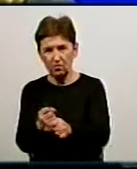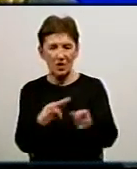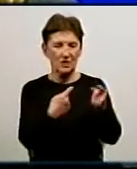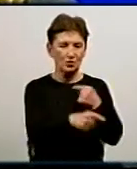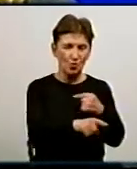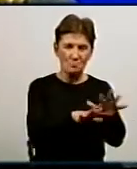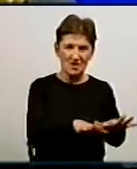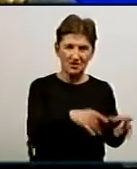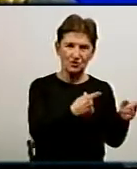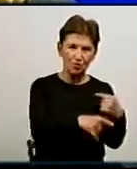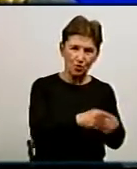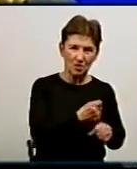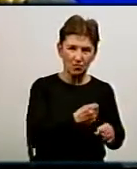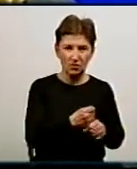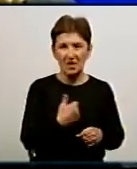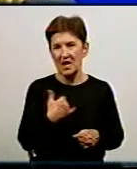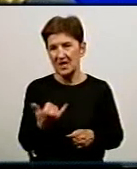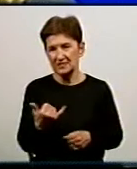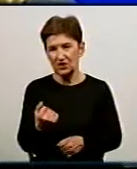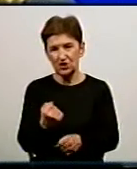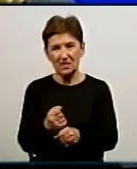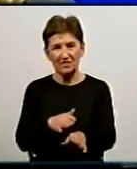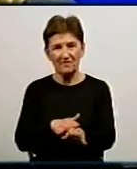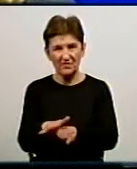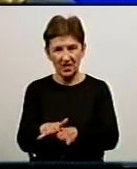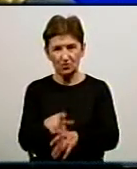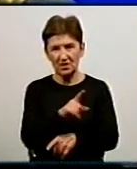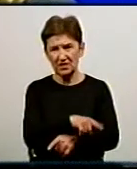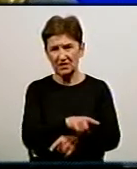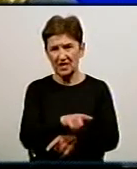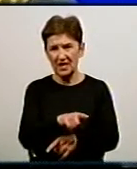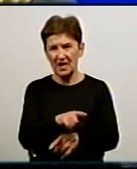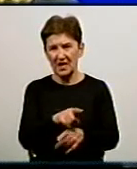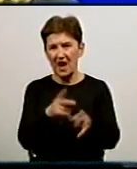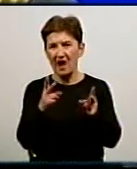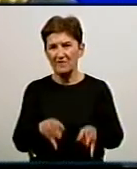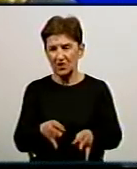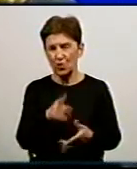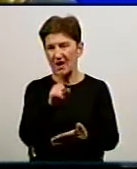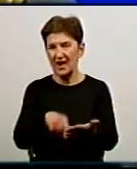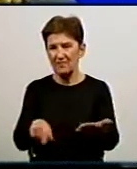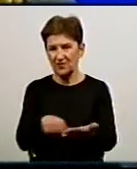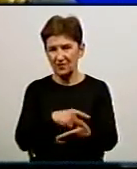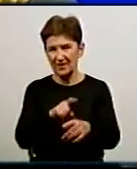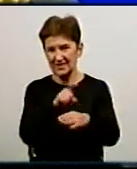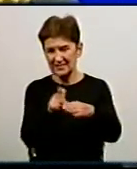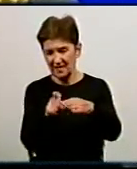роботу. Зараз ми виконуємо цю аварійну ділянку водопроводу, ліквідували цей порив, тобто заварили.